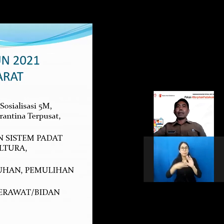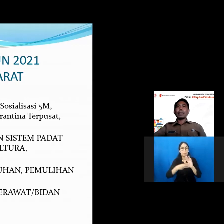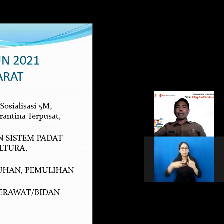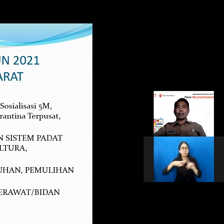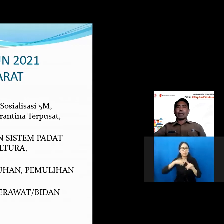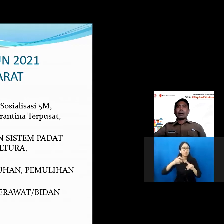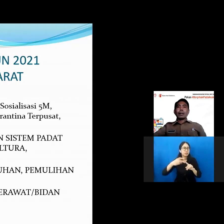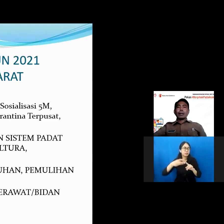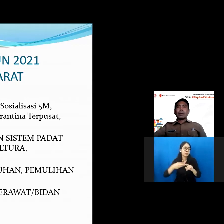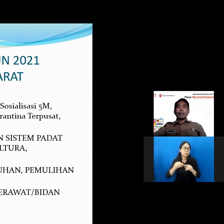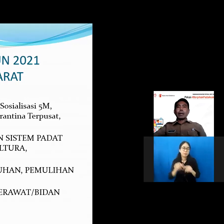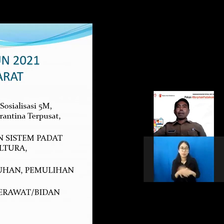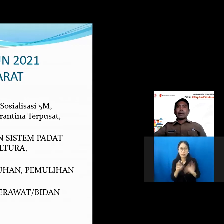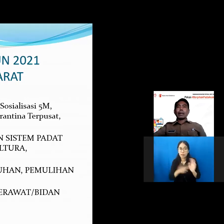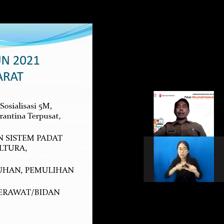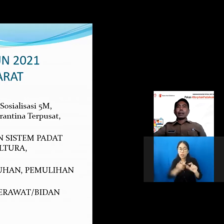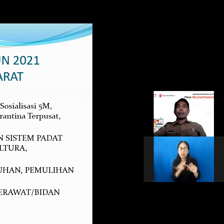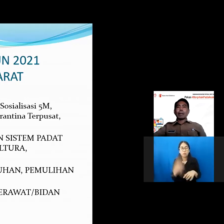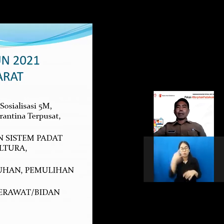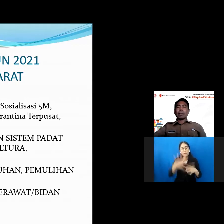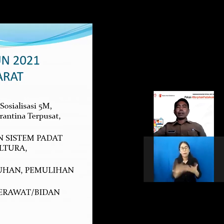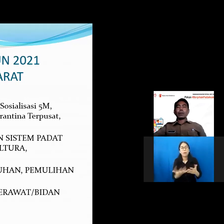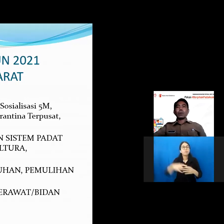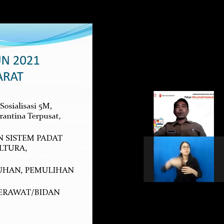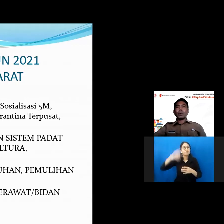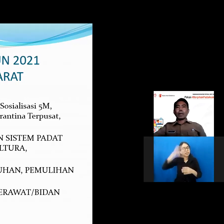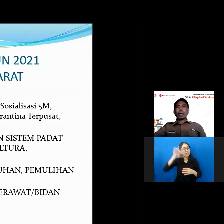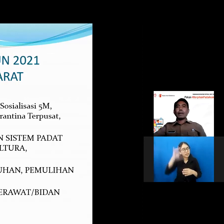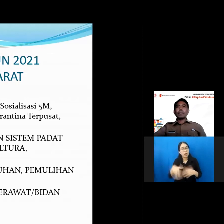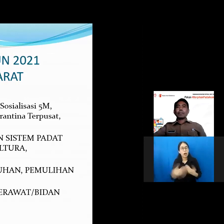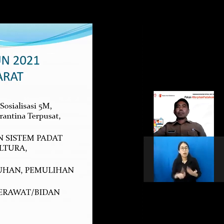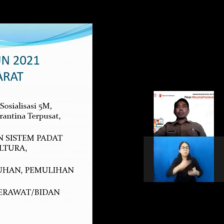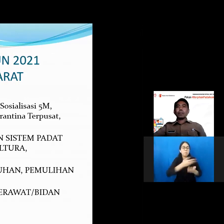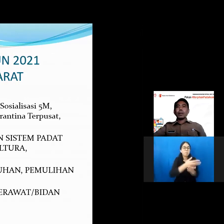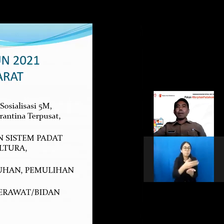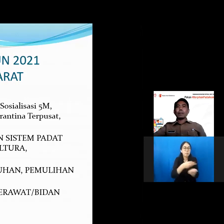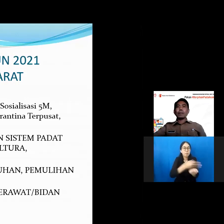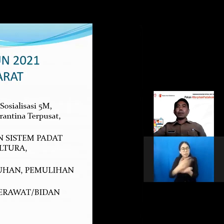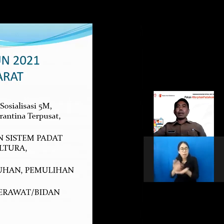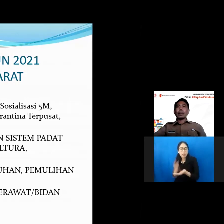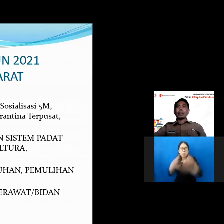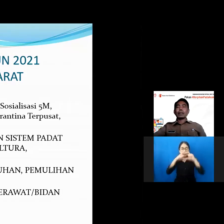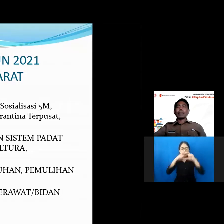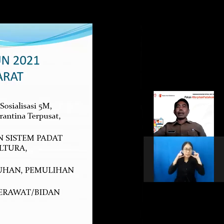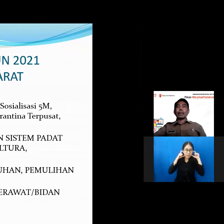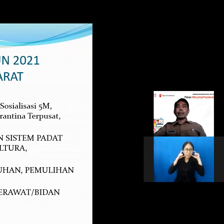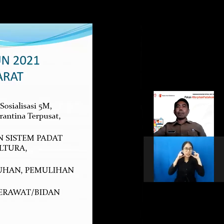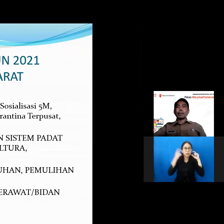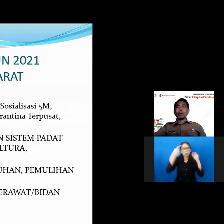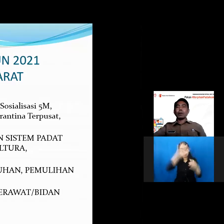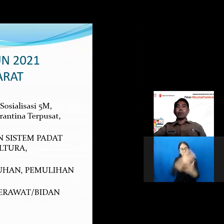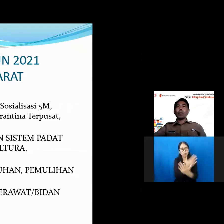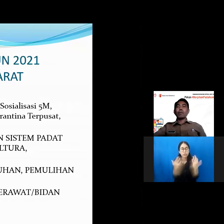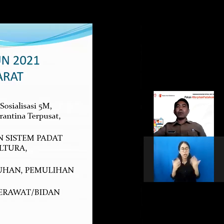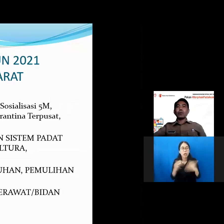5M di desa kemudian ada pembagian masker bagi seluruh warga penyemprotan disinfektan di